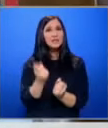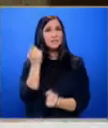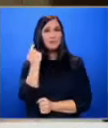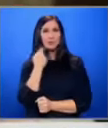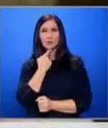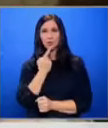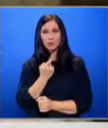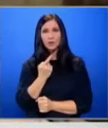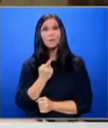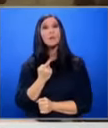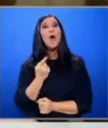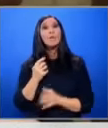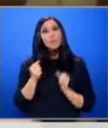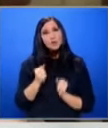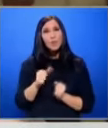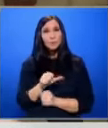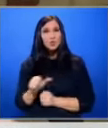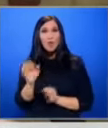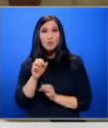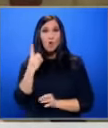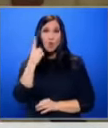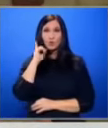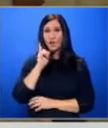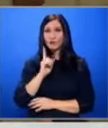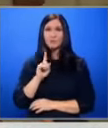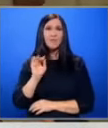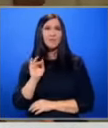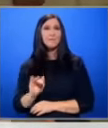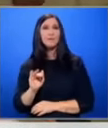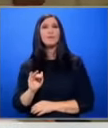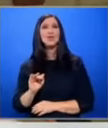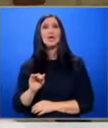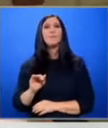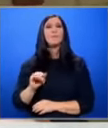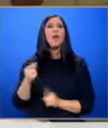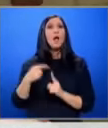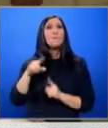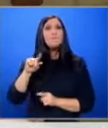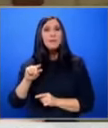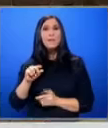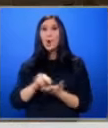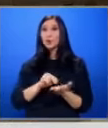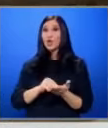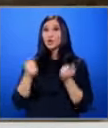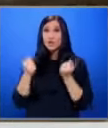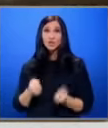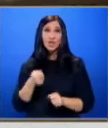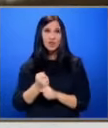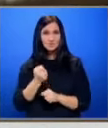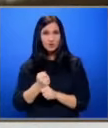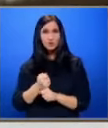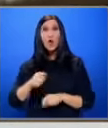година Дължа да подчертай, че за нито едно от наказанията не беше формирано към минимум Отчетен е и тижестълно извършен Из съда